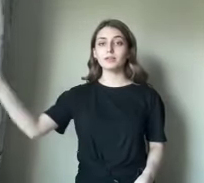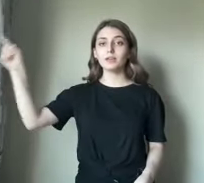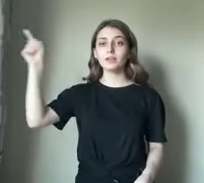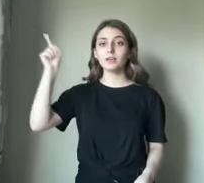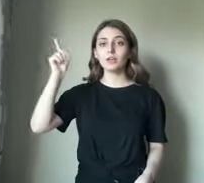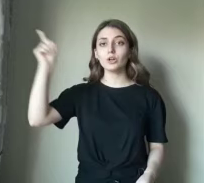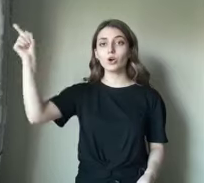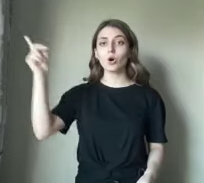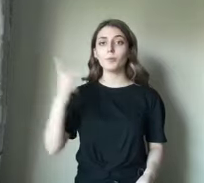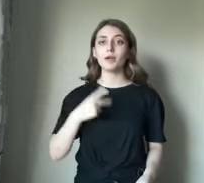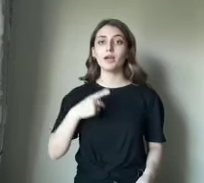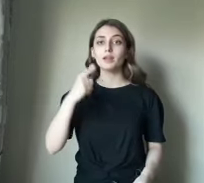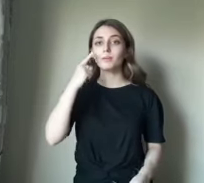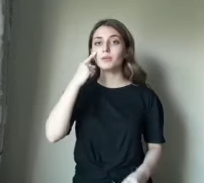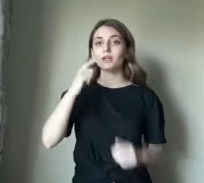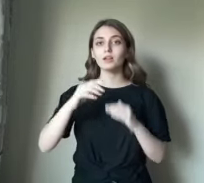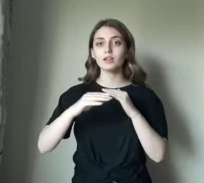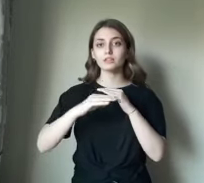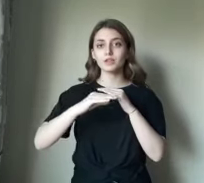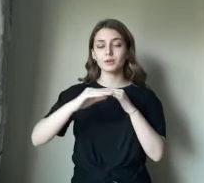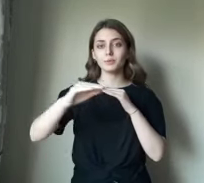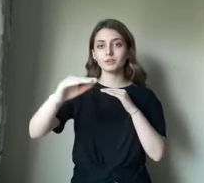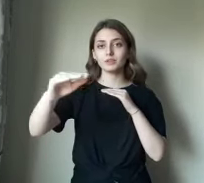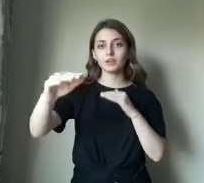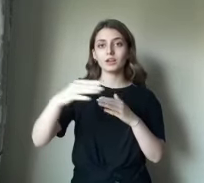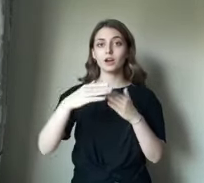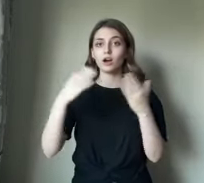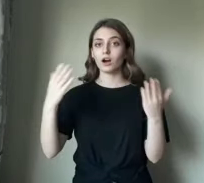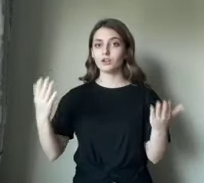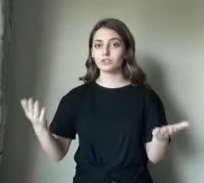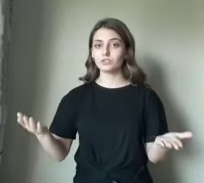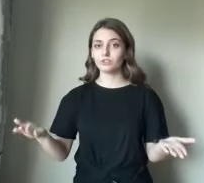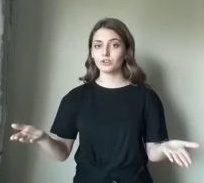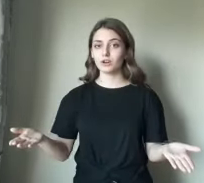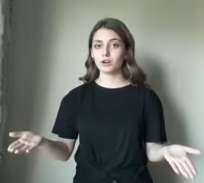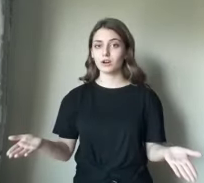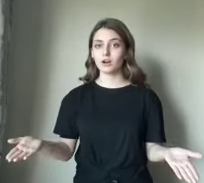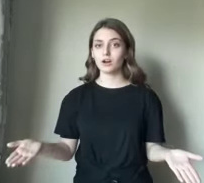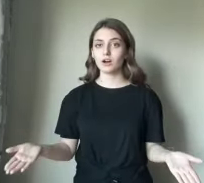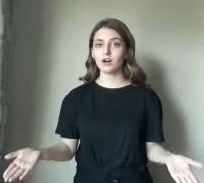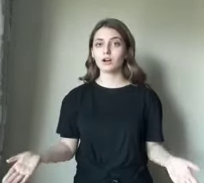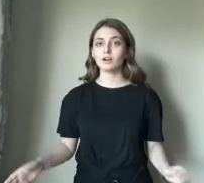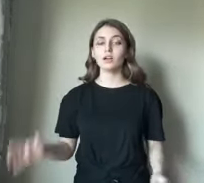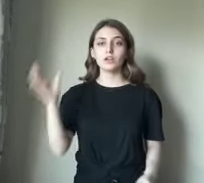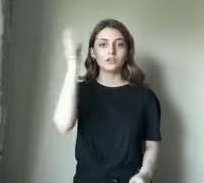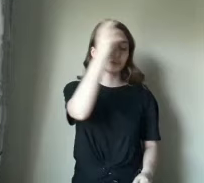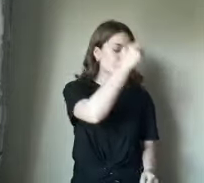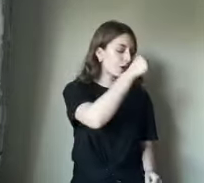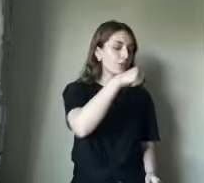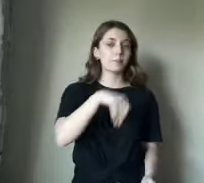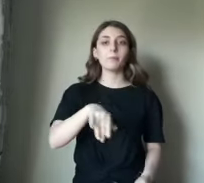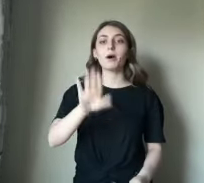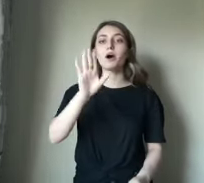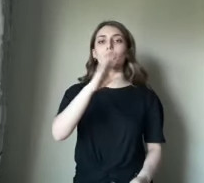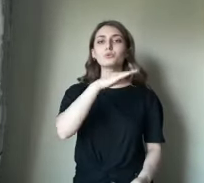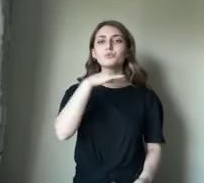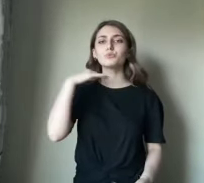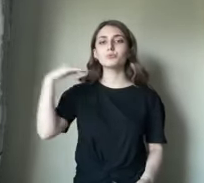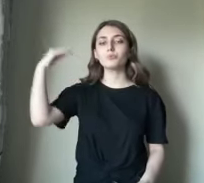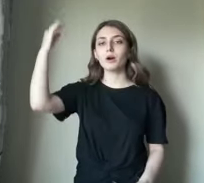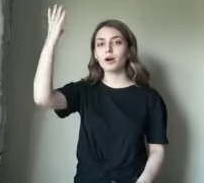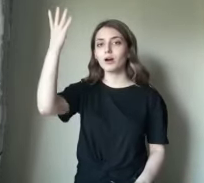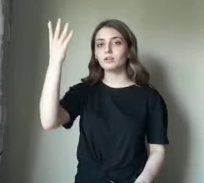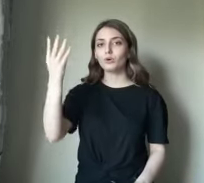benimdir O benim milletimindir Ancak çatma